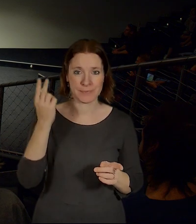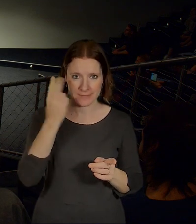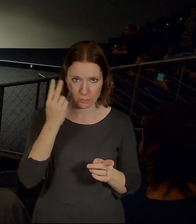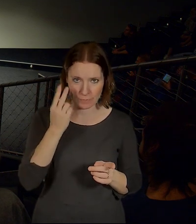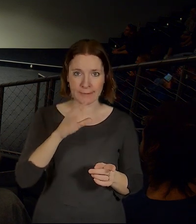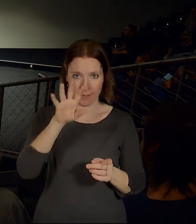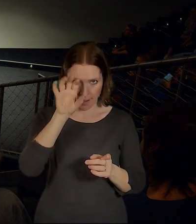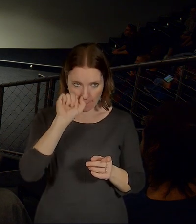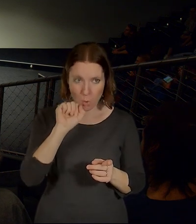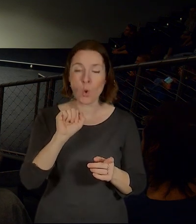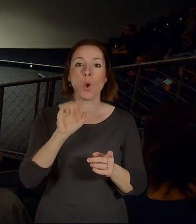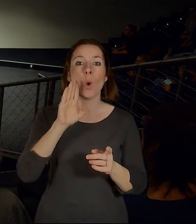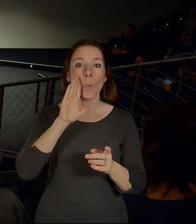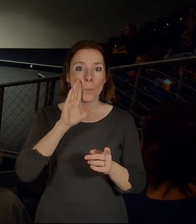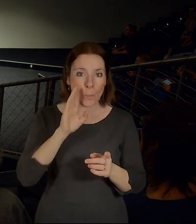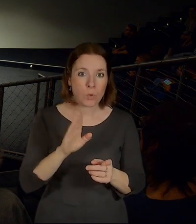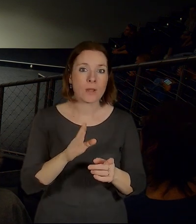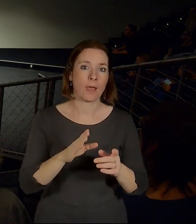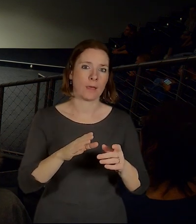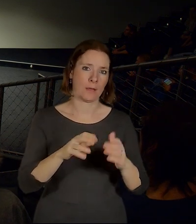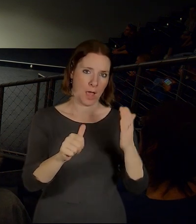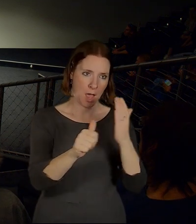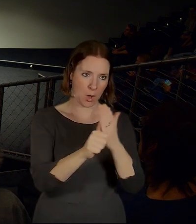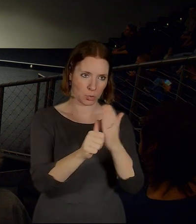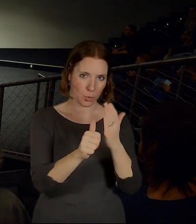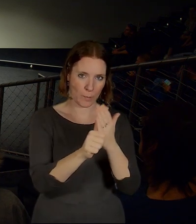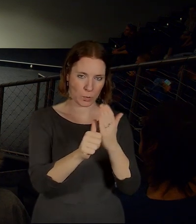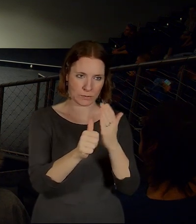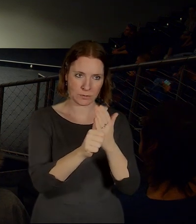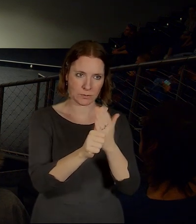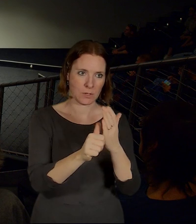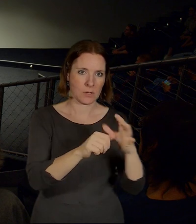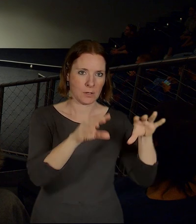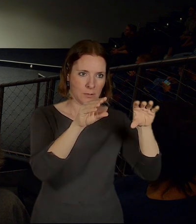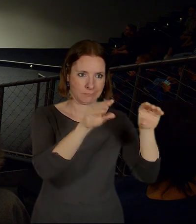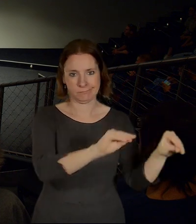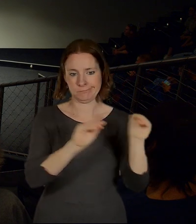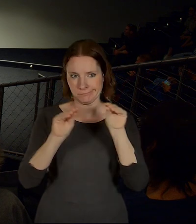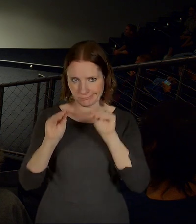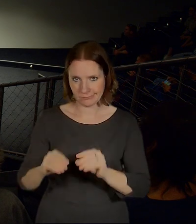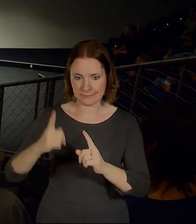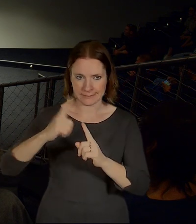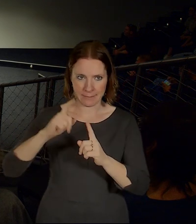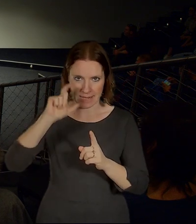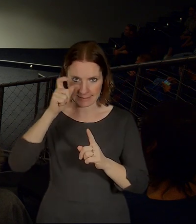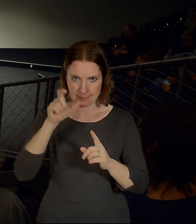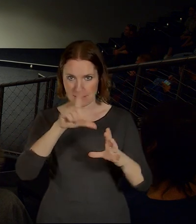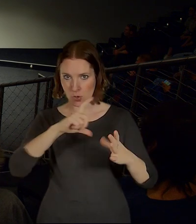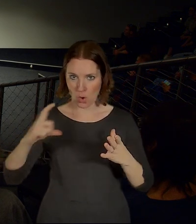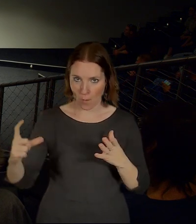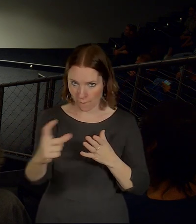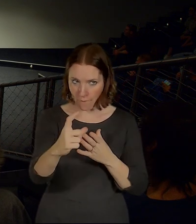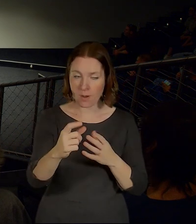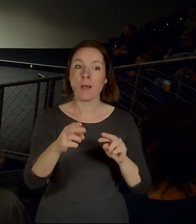teprve v momentě, kdy bude možné ten autobusový terminál přemístit na ten terminál Smíchov, z toho na knížecí, tak